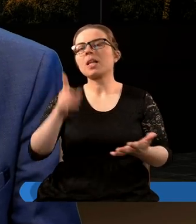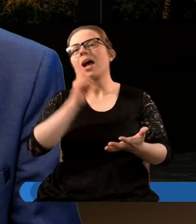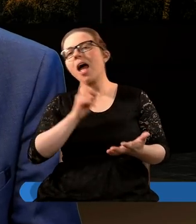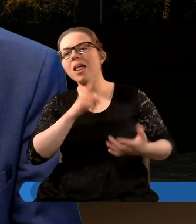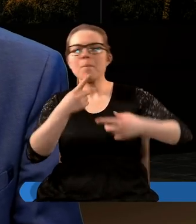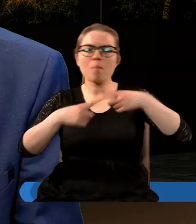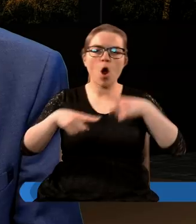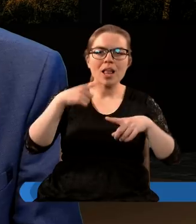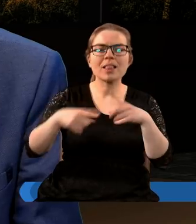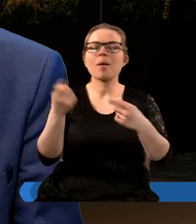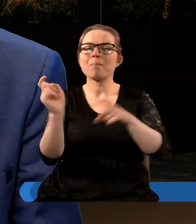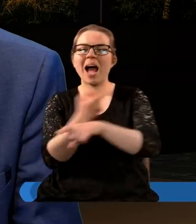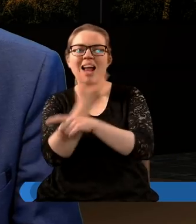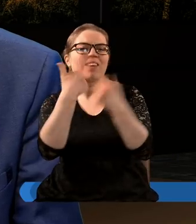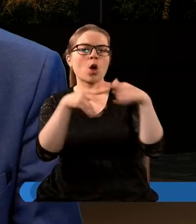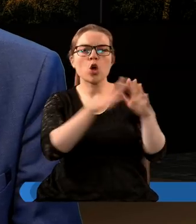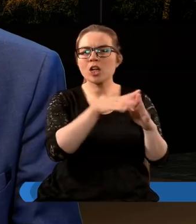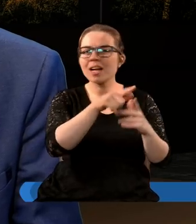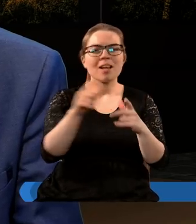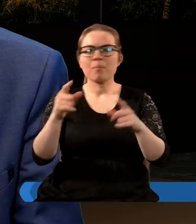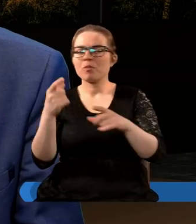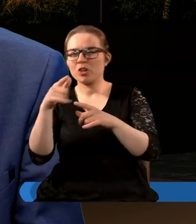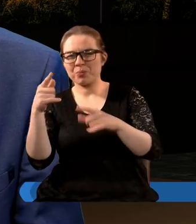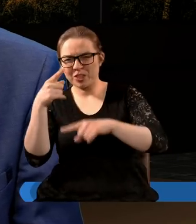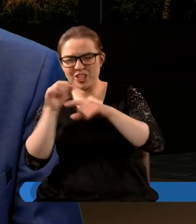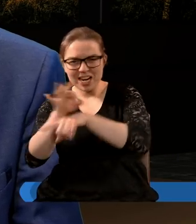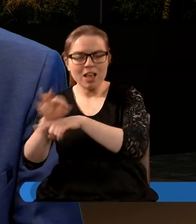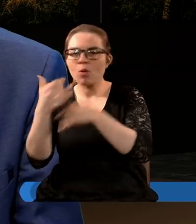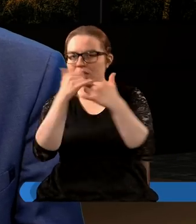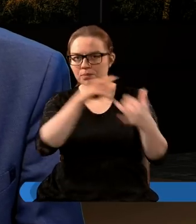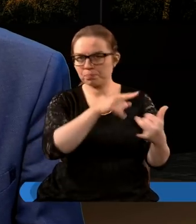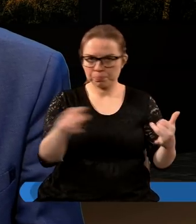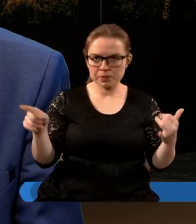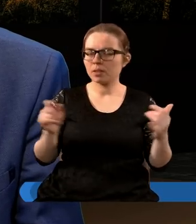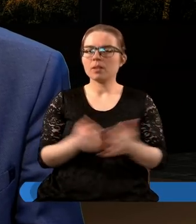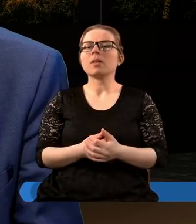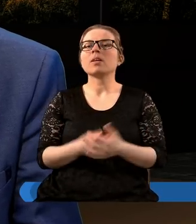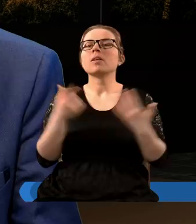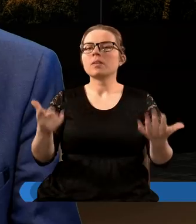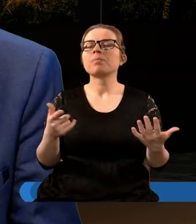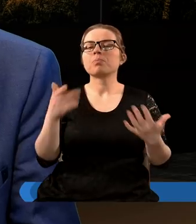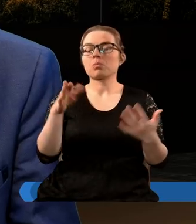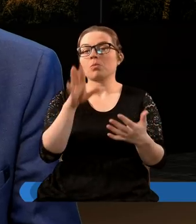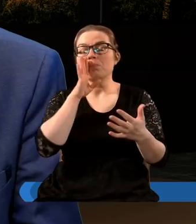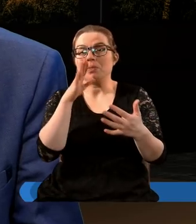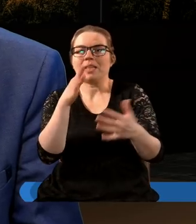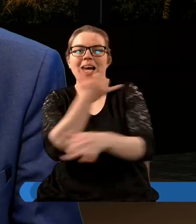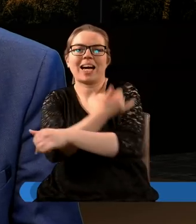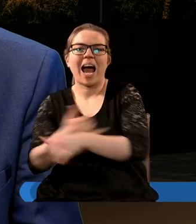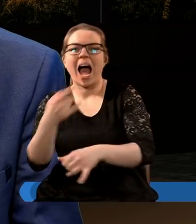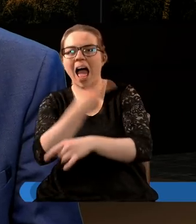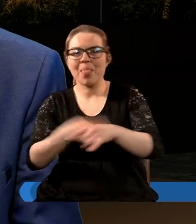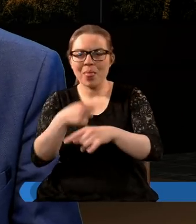religijno-polityczny, państwa kościelnego, prześladowczego, by w którymś momencie zadano mu śmiertelną ranę,